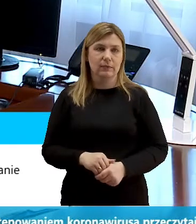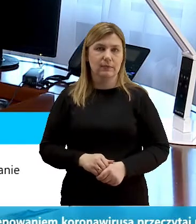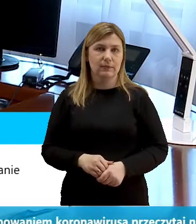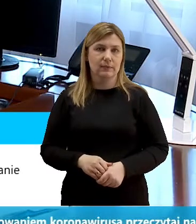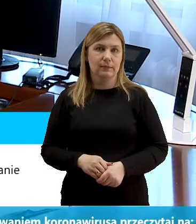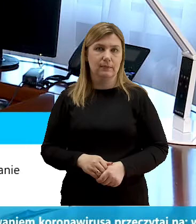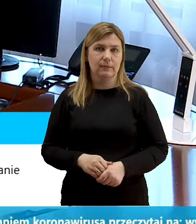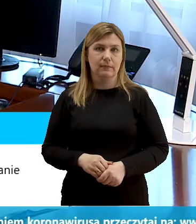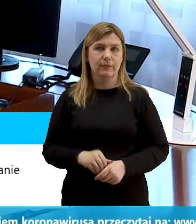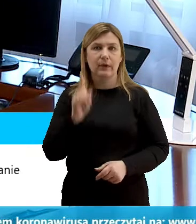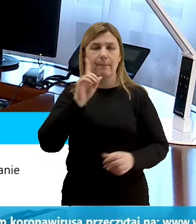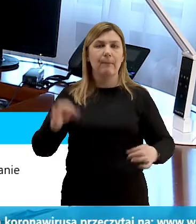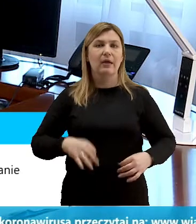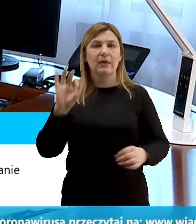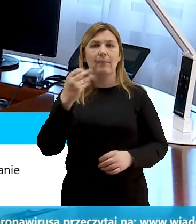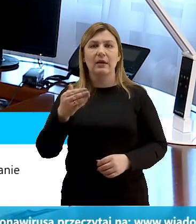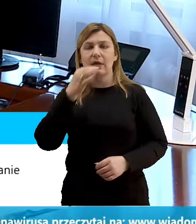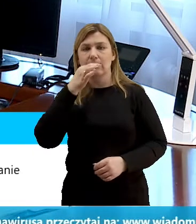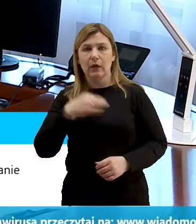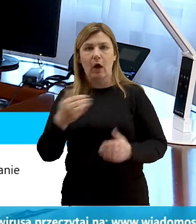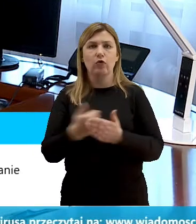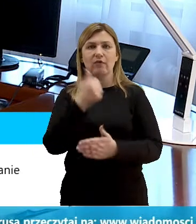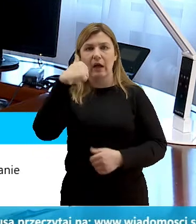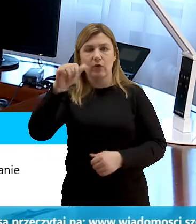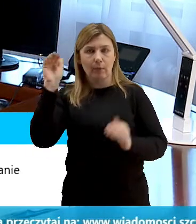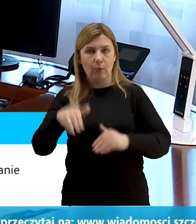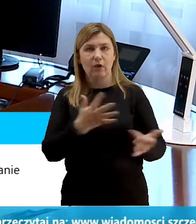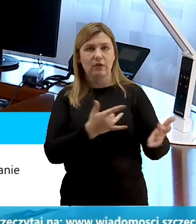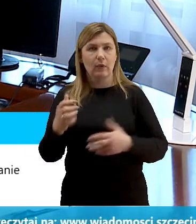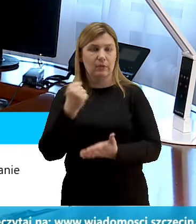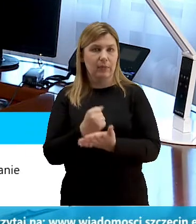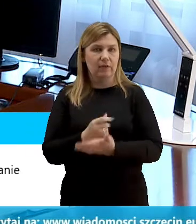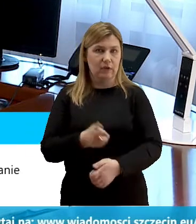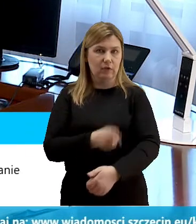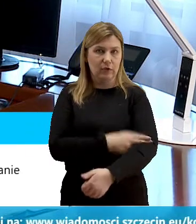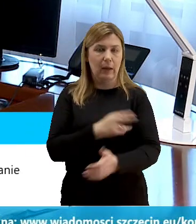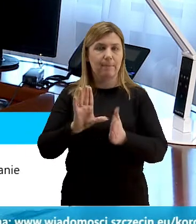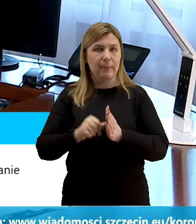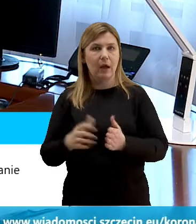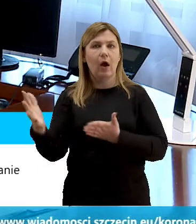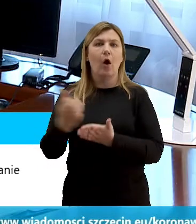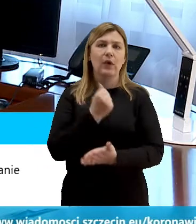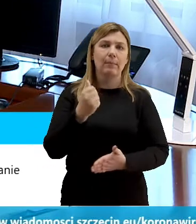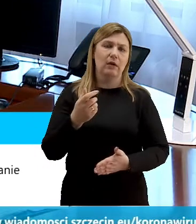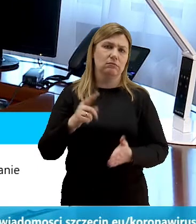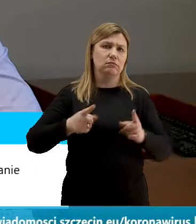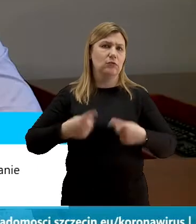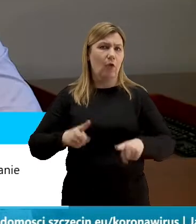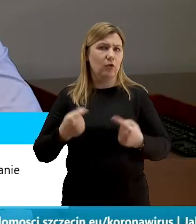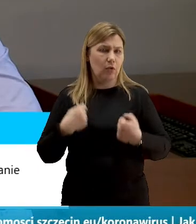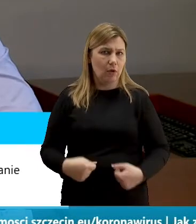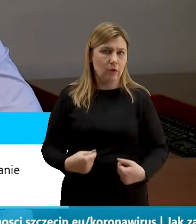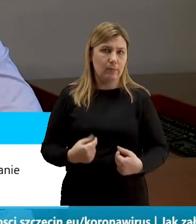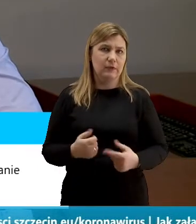pan Sebastian pyta czy od nowego tygodnia będzie można załatwić sprawę w urzędzie miasta odebrać choćby dowód osobisty